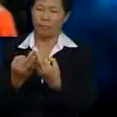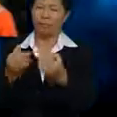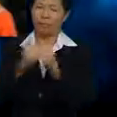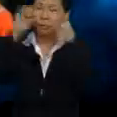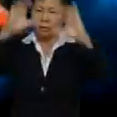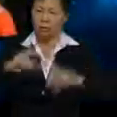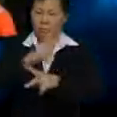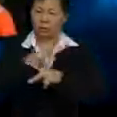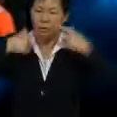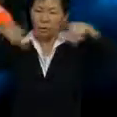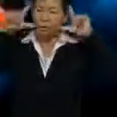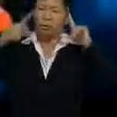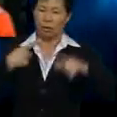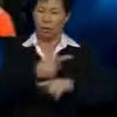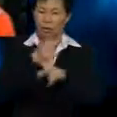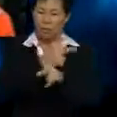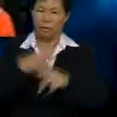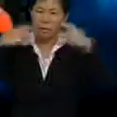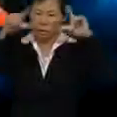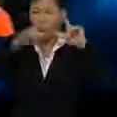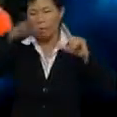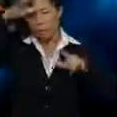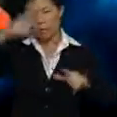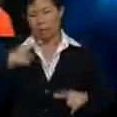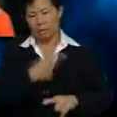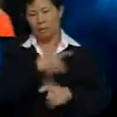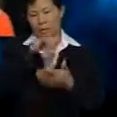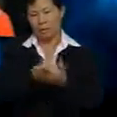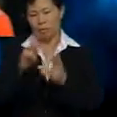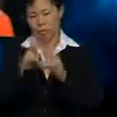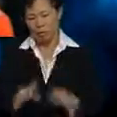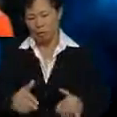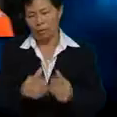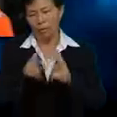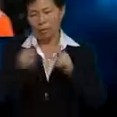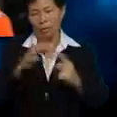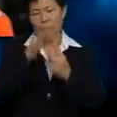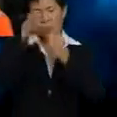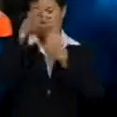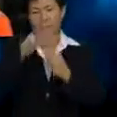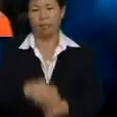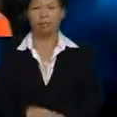cara Menjaga maruah kita Itulah Kita menjaga maruah Ibu ayah kita Jadi itulah Yang paling utama Yang paling afdal